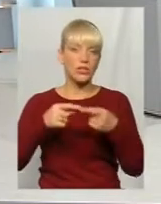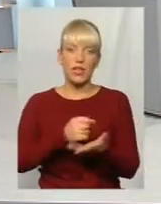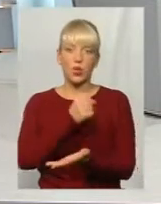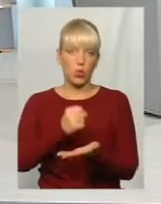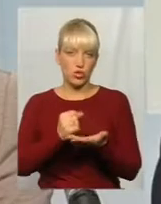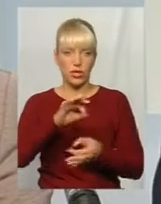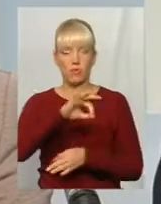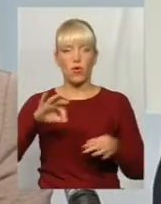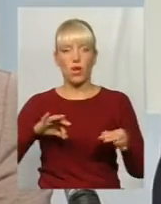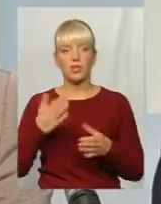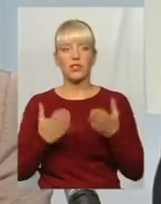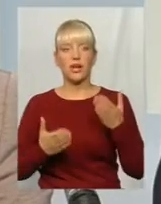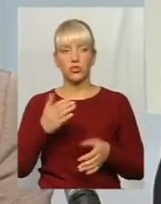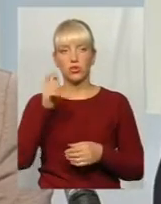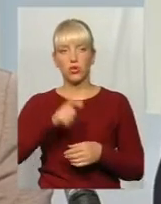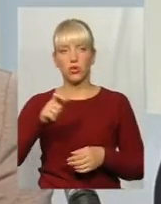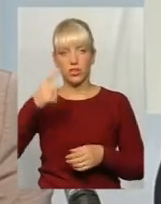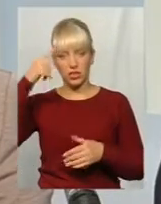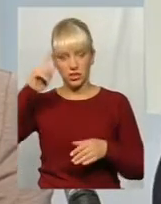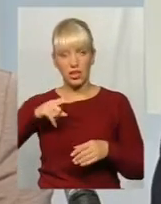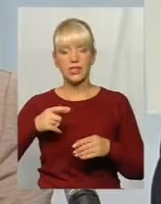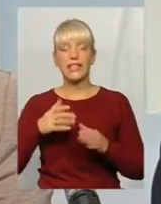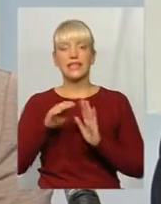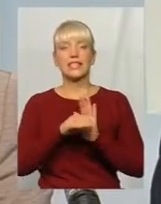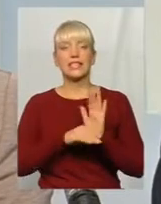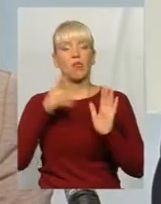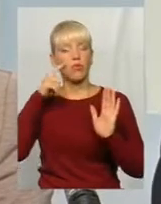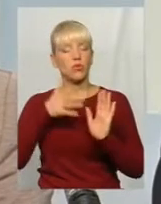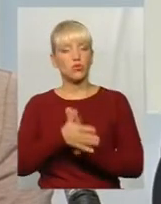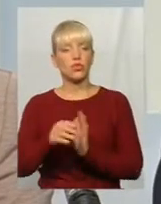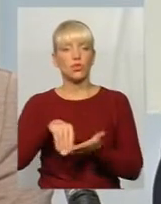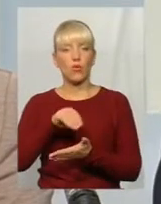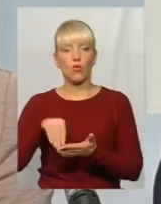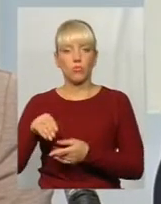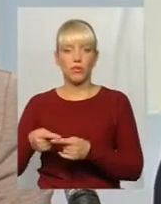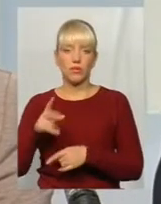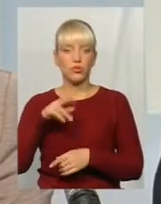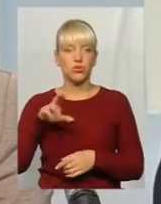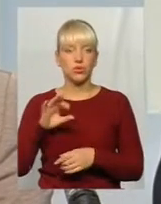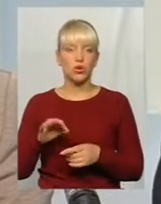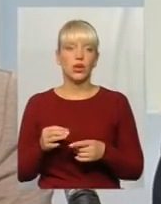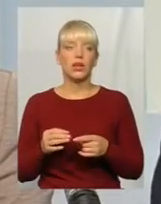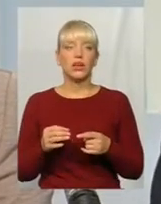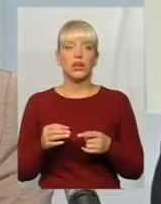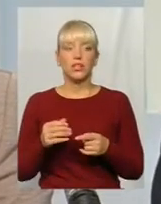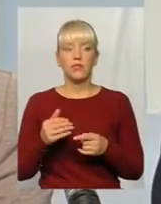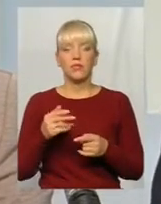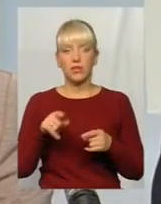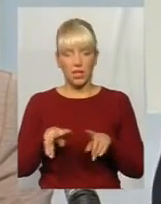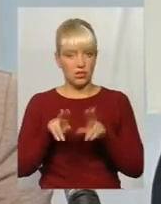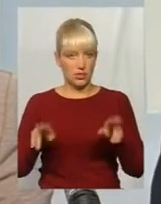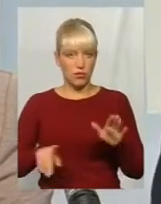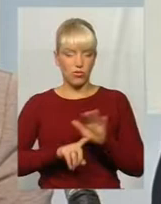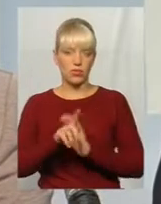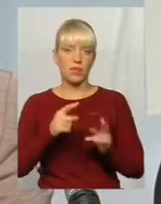Якщо ось глядачі знають систему прозору закупівлі, яка займається публічними закупівлями, то вона починалася так само.